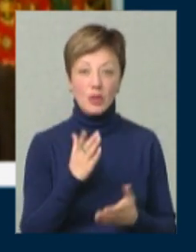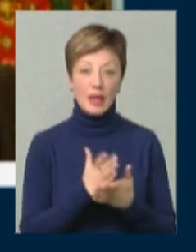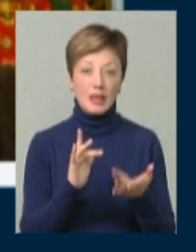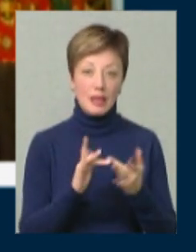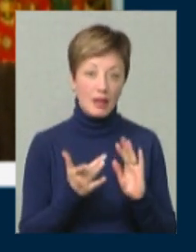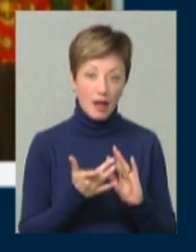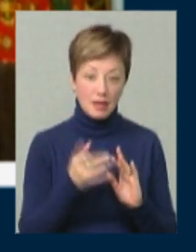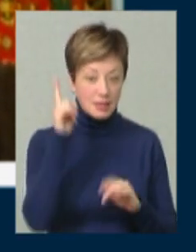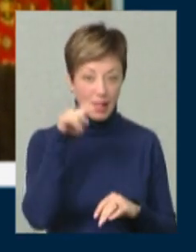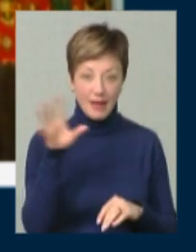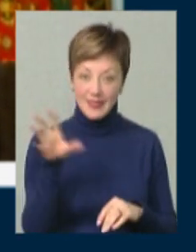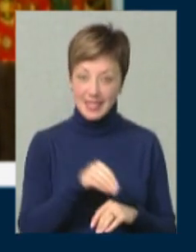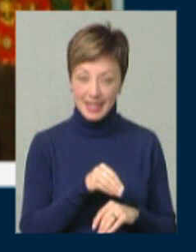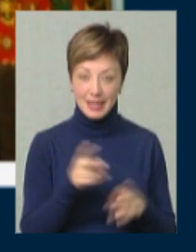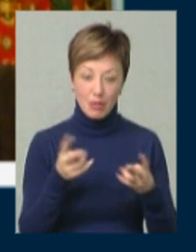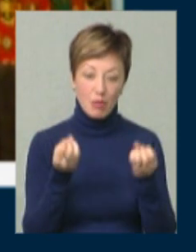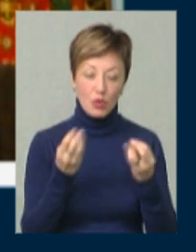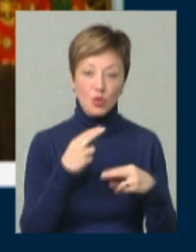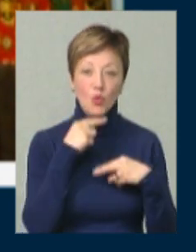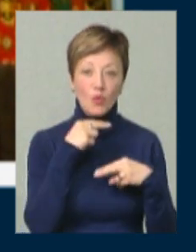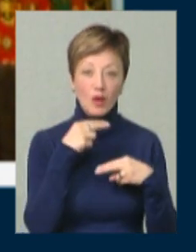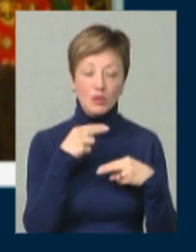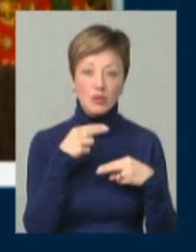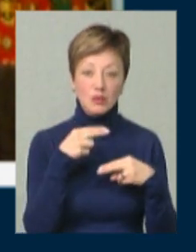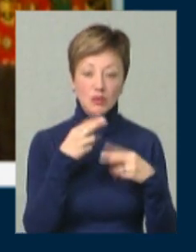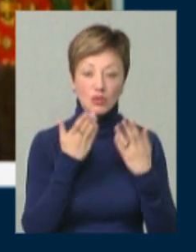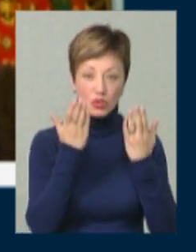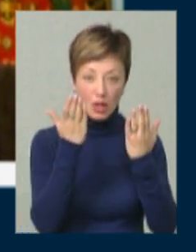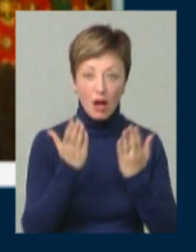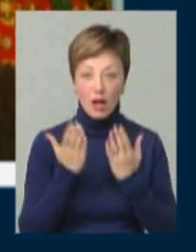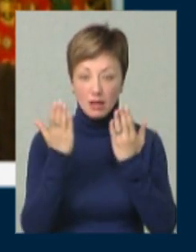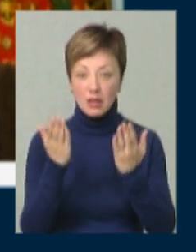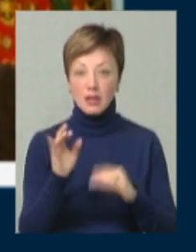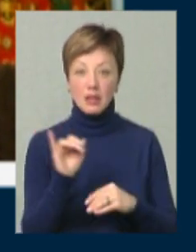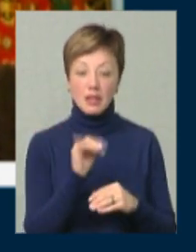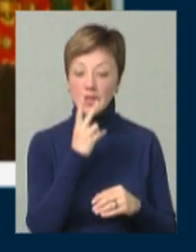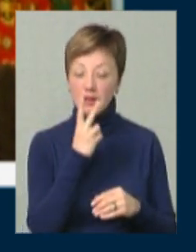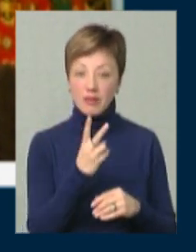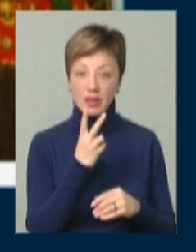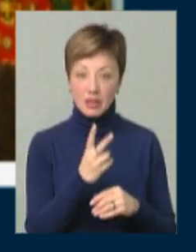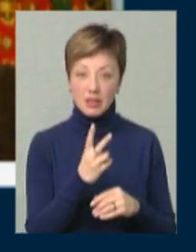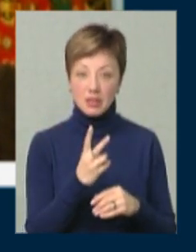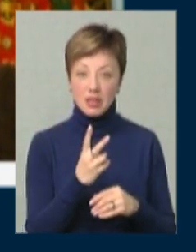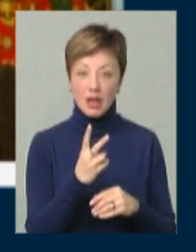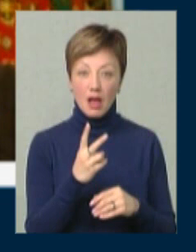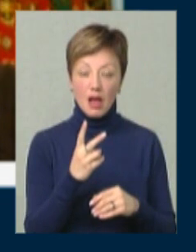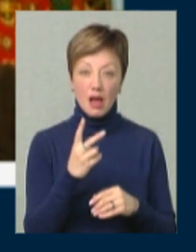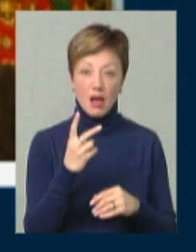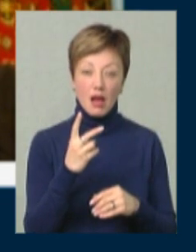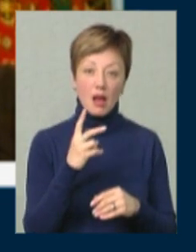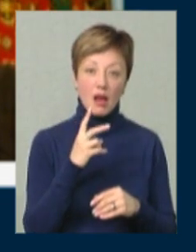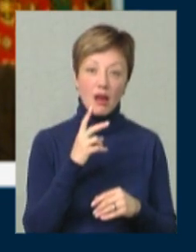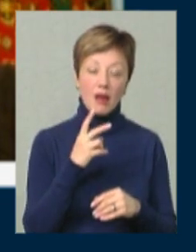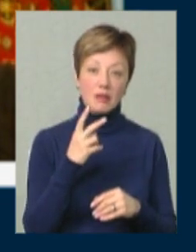інтернет, який знає все. Треба просто дуже уважно читати і дивитися відгуки на того